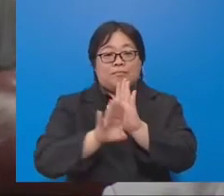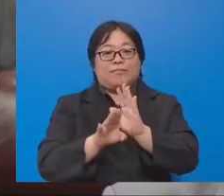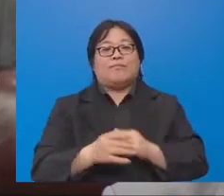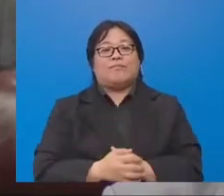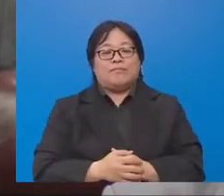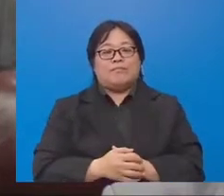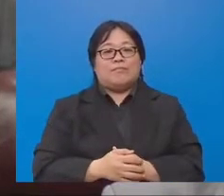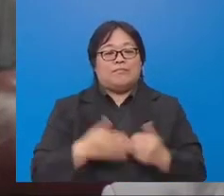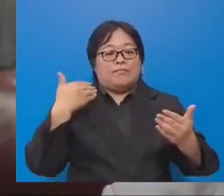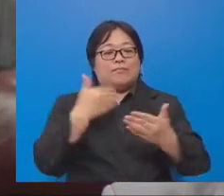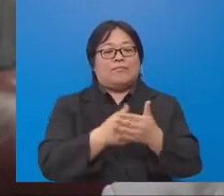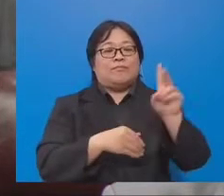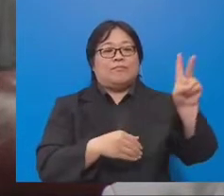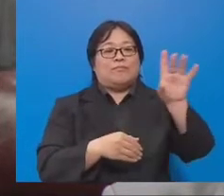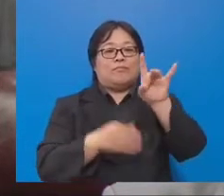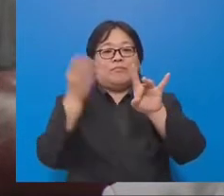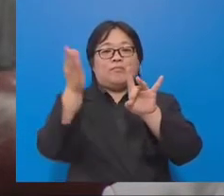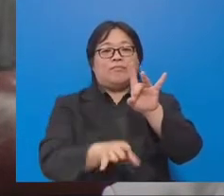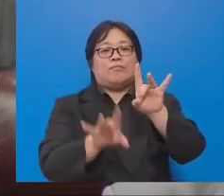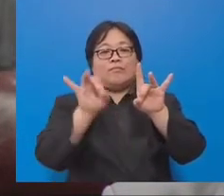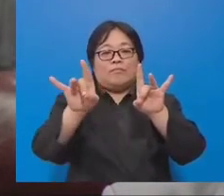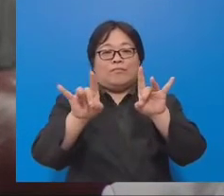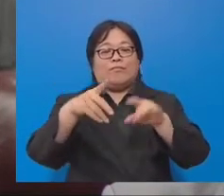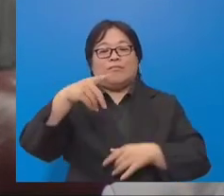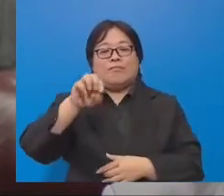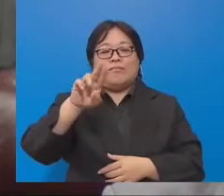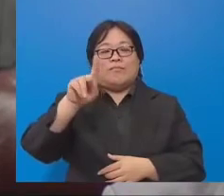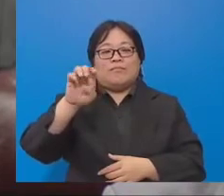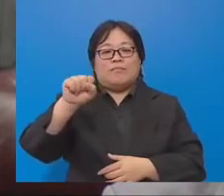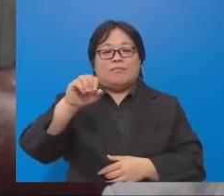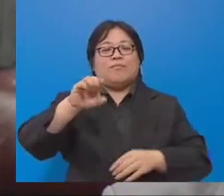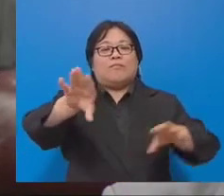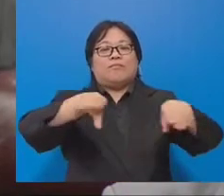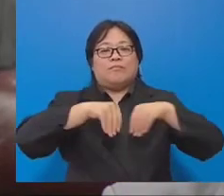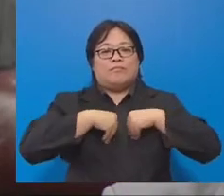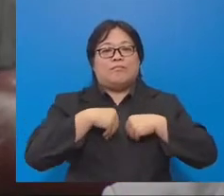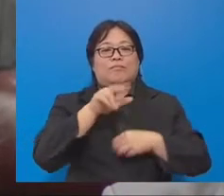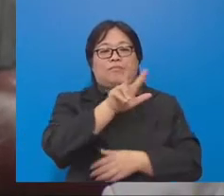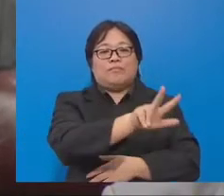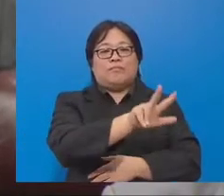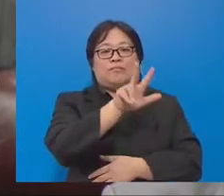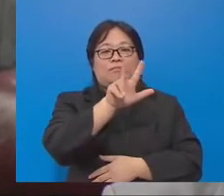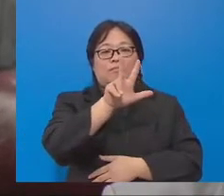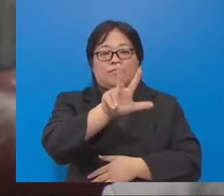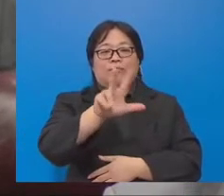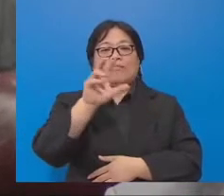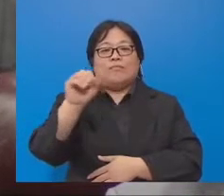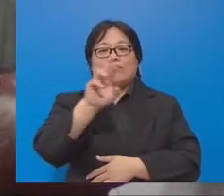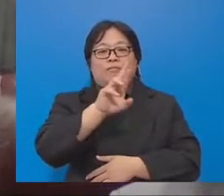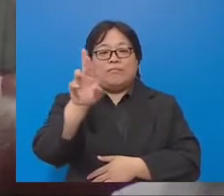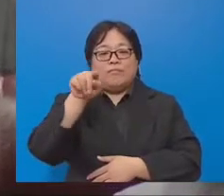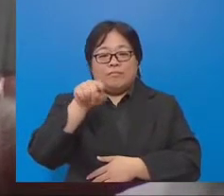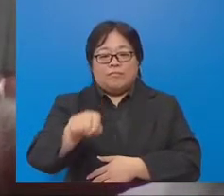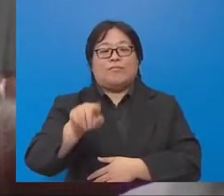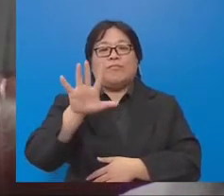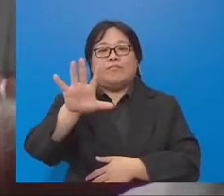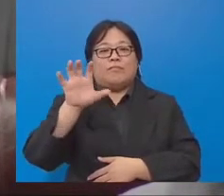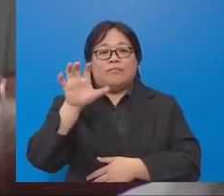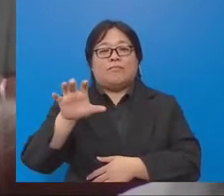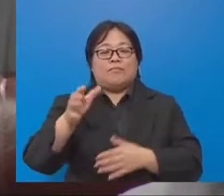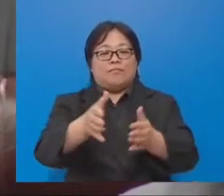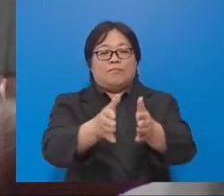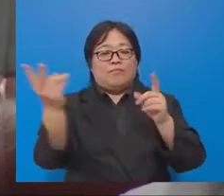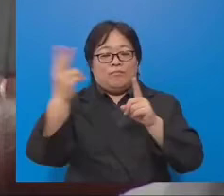sehingga 28 Ogos 2020 perkeso telah menerima Rp330.050 perbohonan